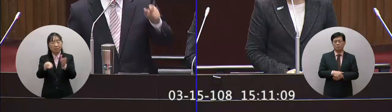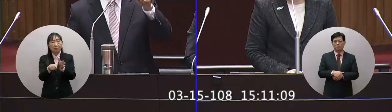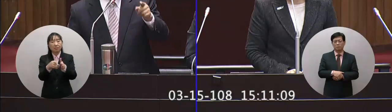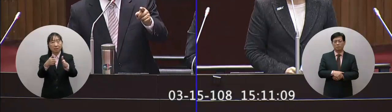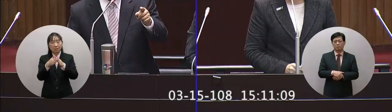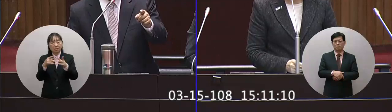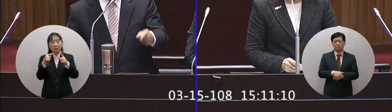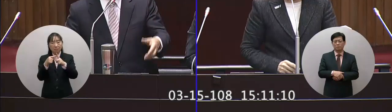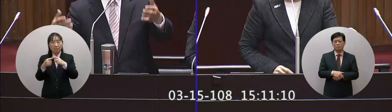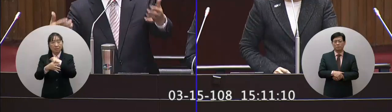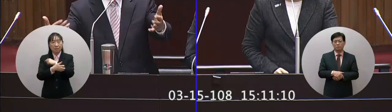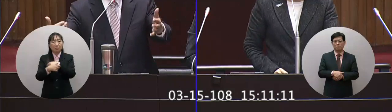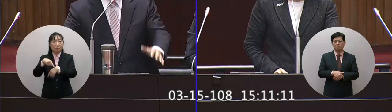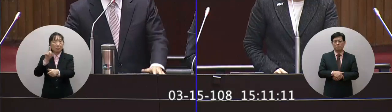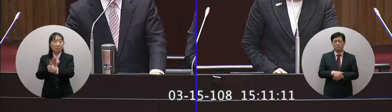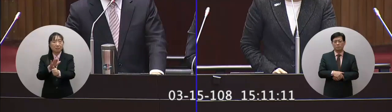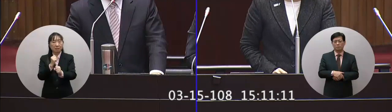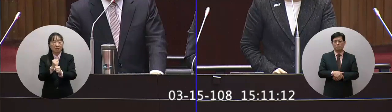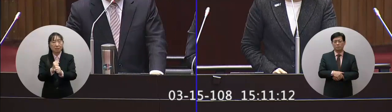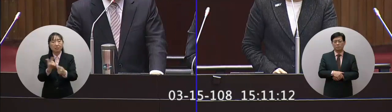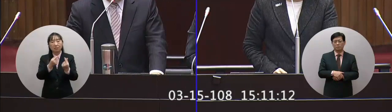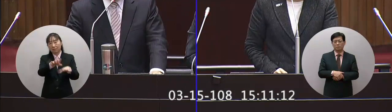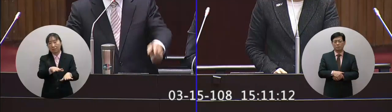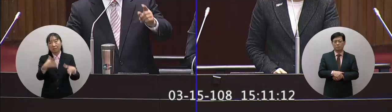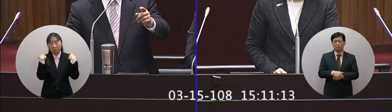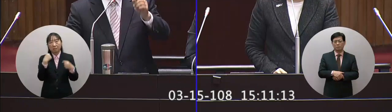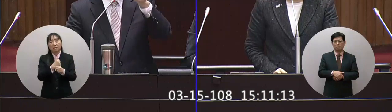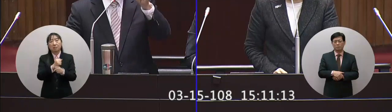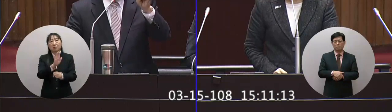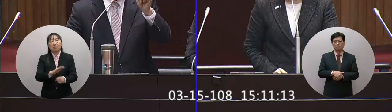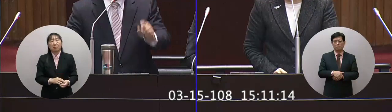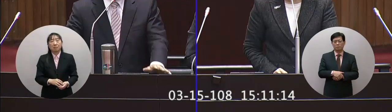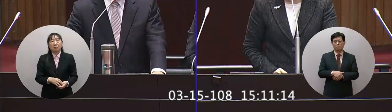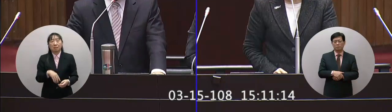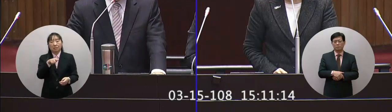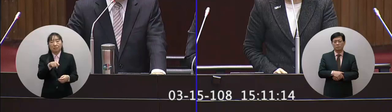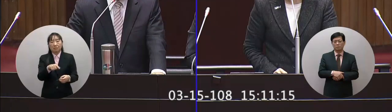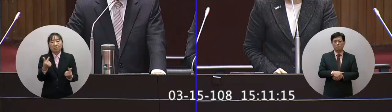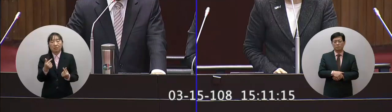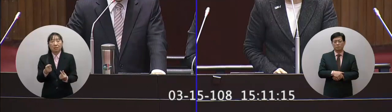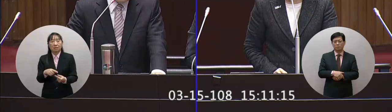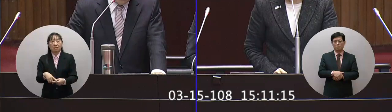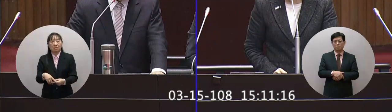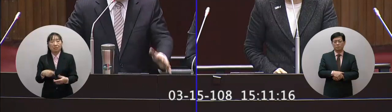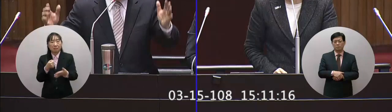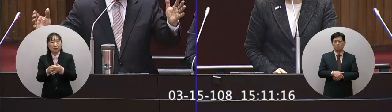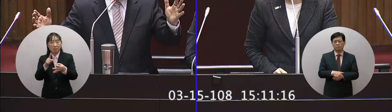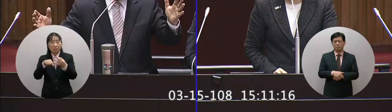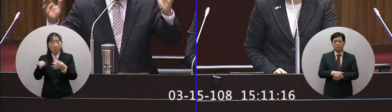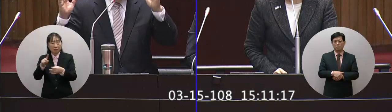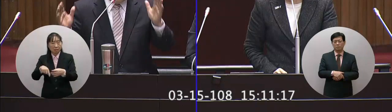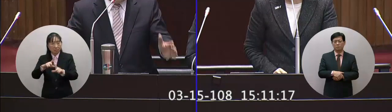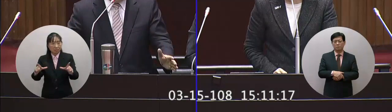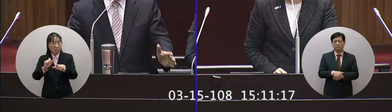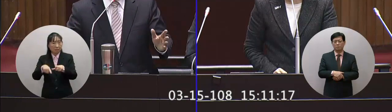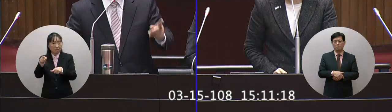量人才尤其像這種本來就在工作的勞工朋友所以有一家像智邦這個大公